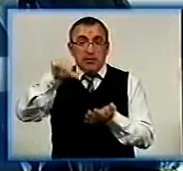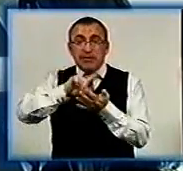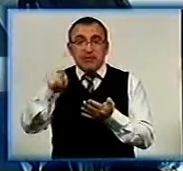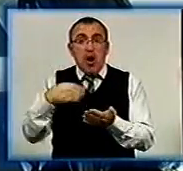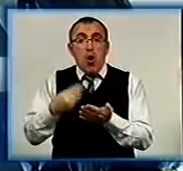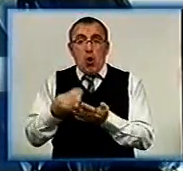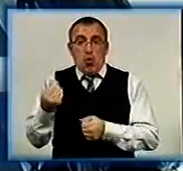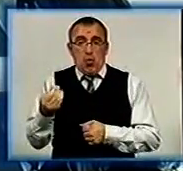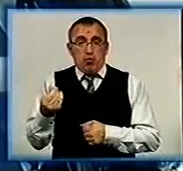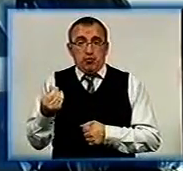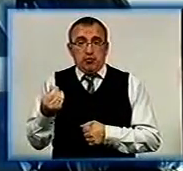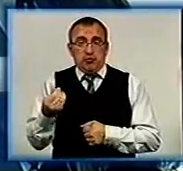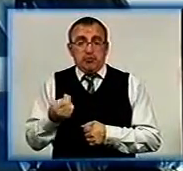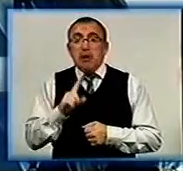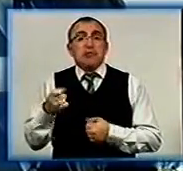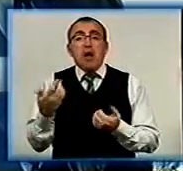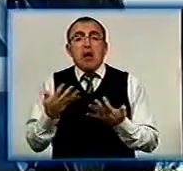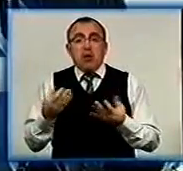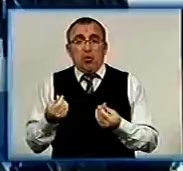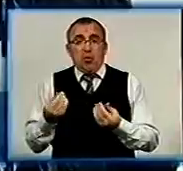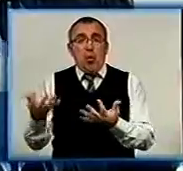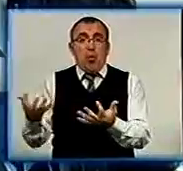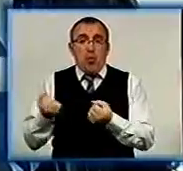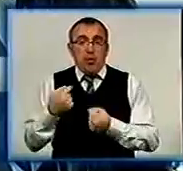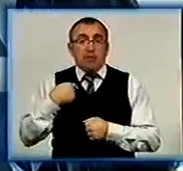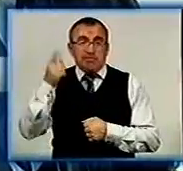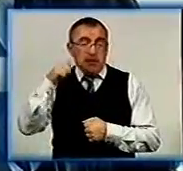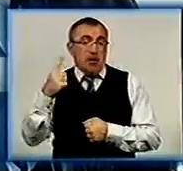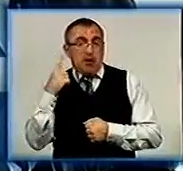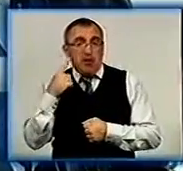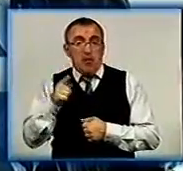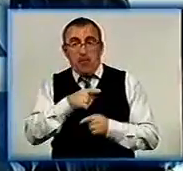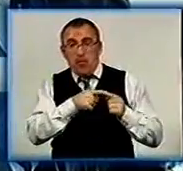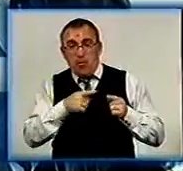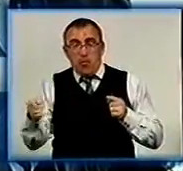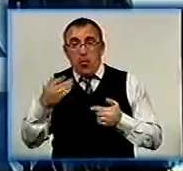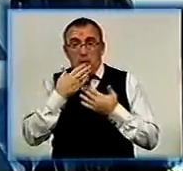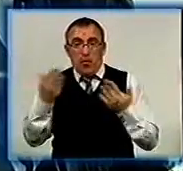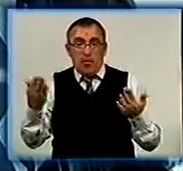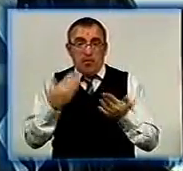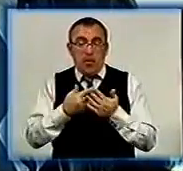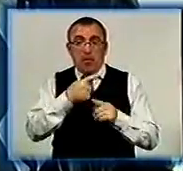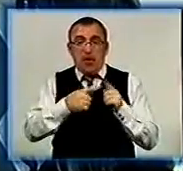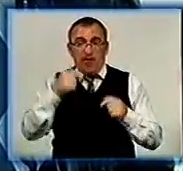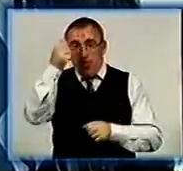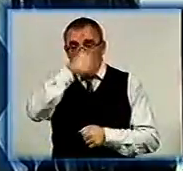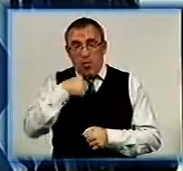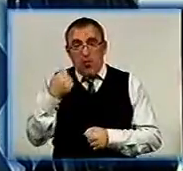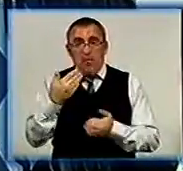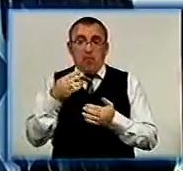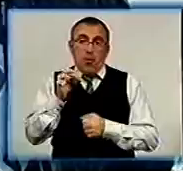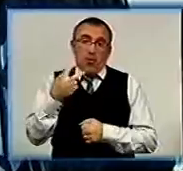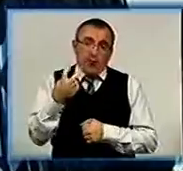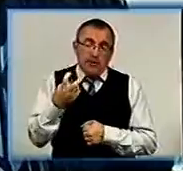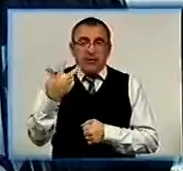за які гроші? Вони отримують, наскільки я знаю, на протязі останніх півроку по 200